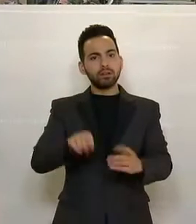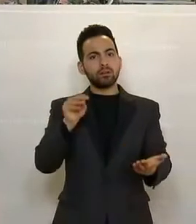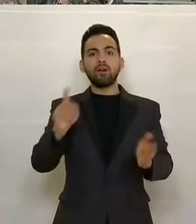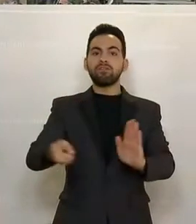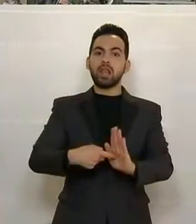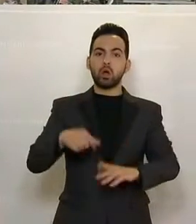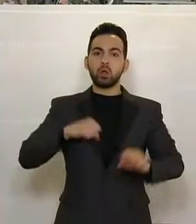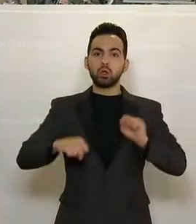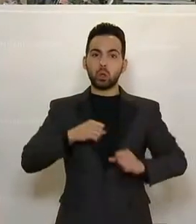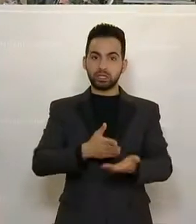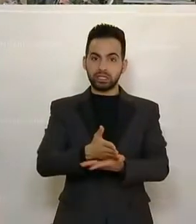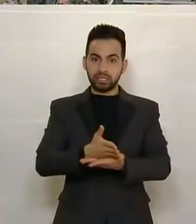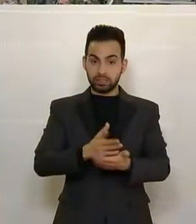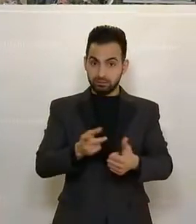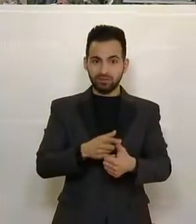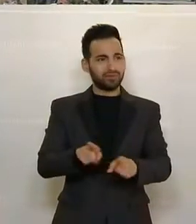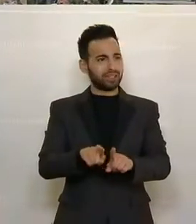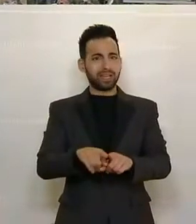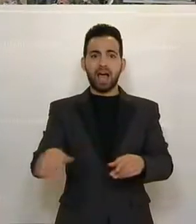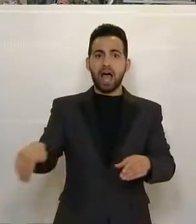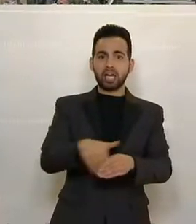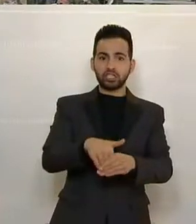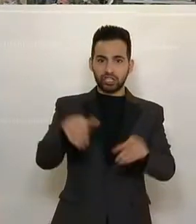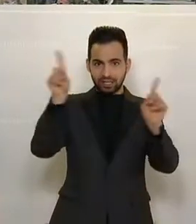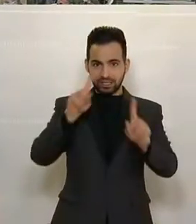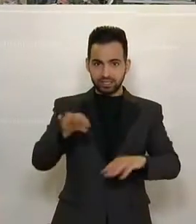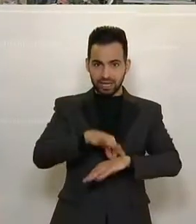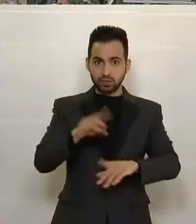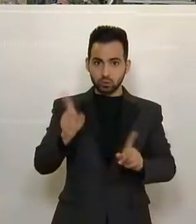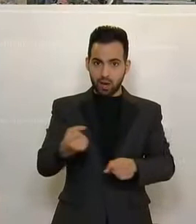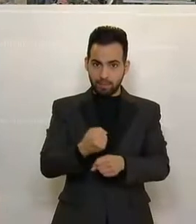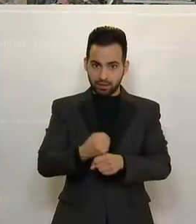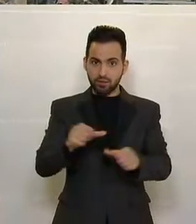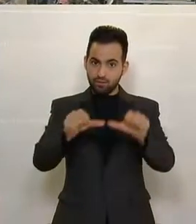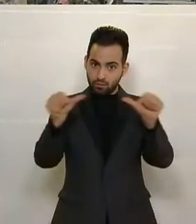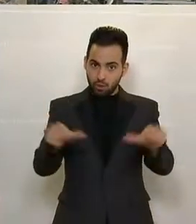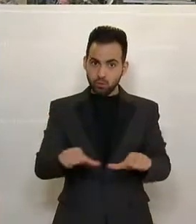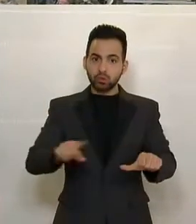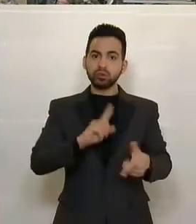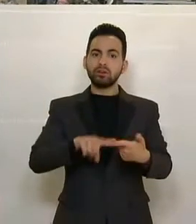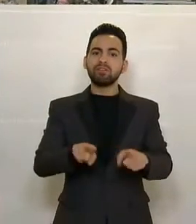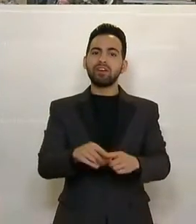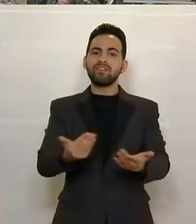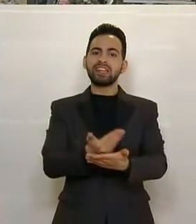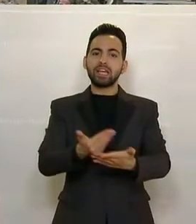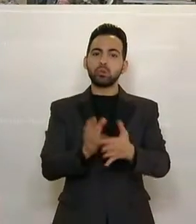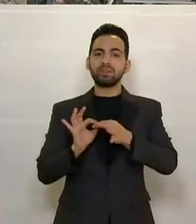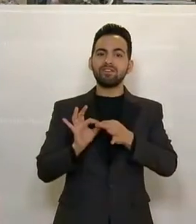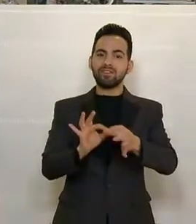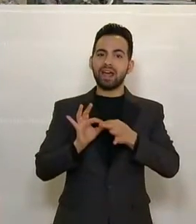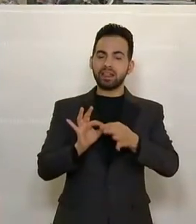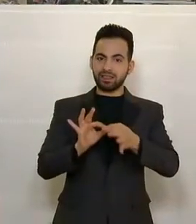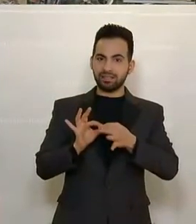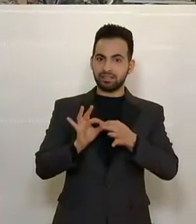im Notdienst nicht mehr als angestellter Tierarzt zu arbeiten, sondern dass es dabei um Vertretungsverhältnisse geht,